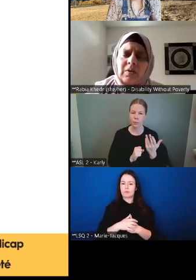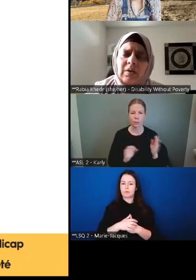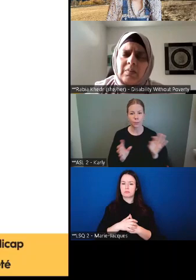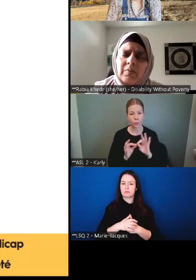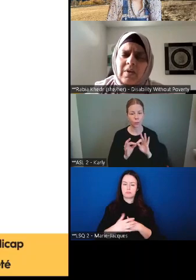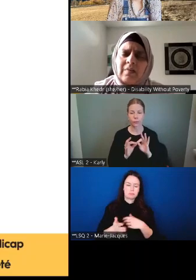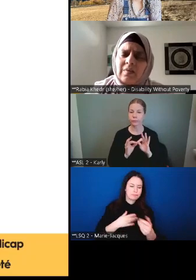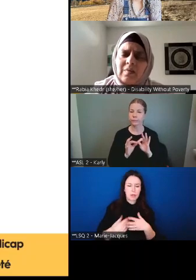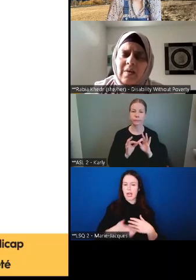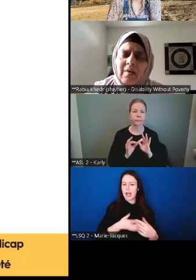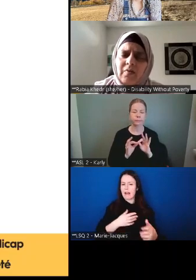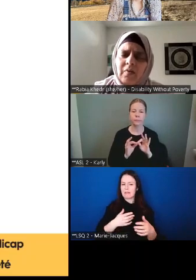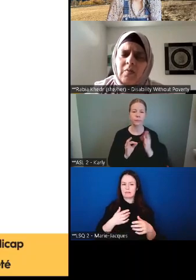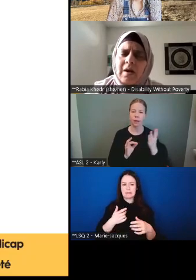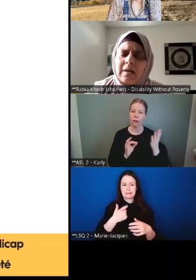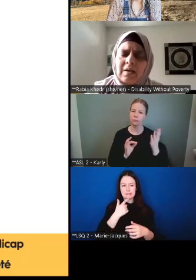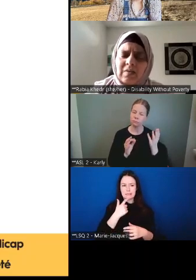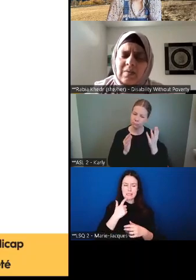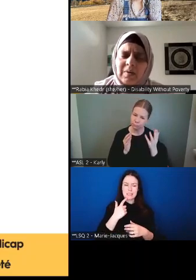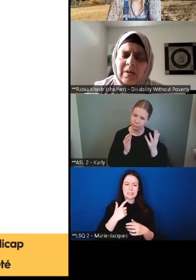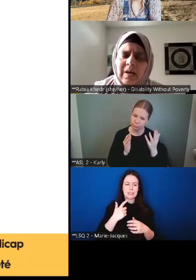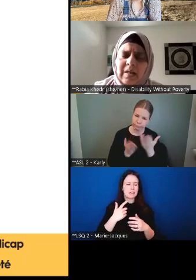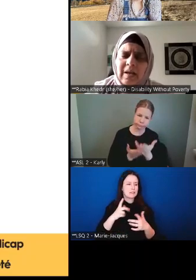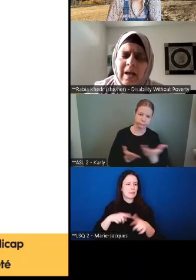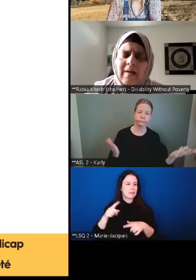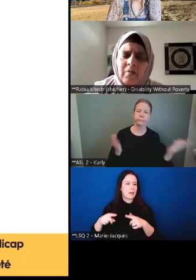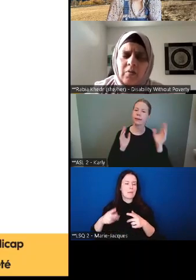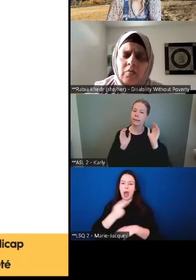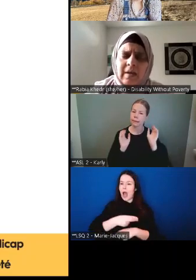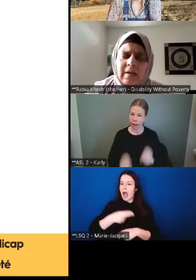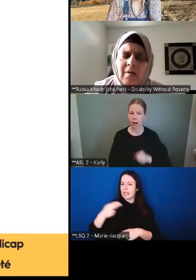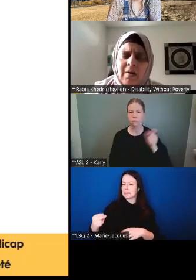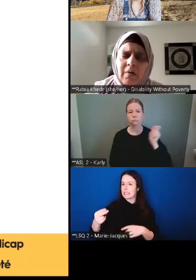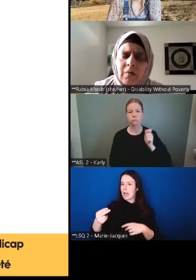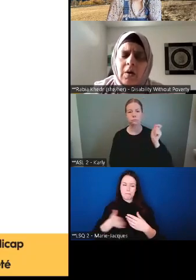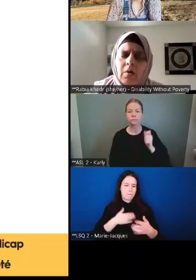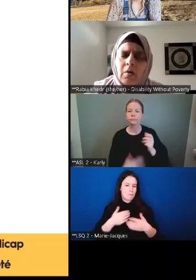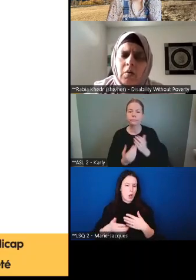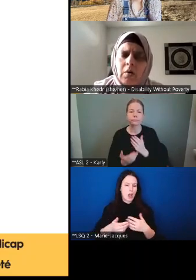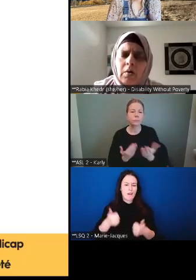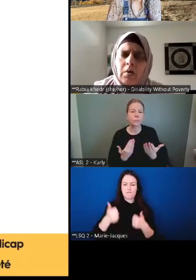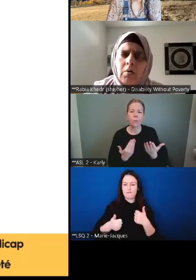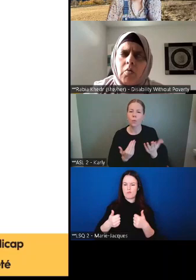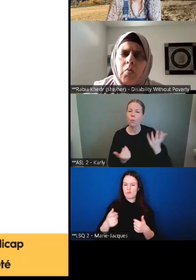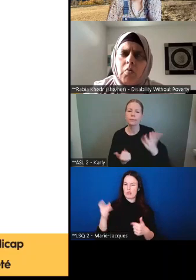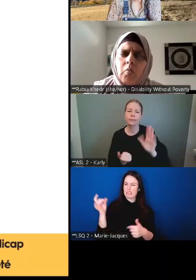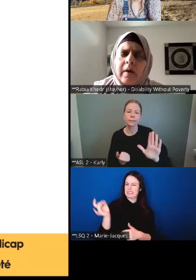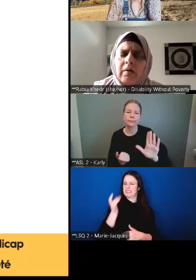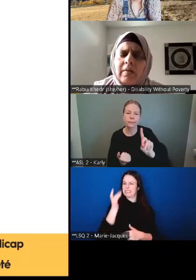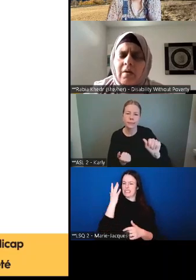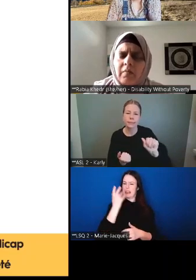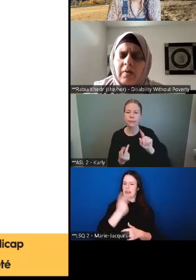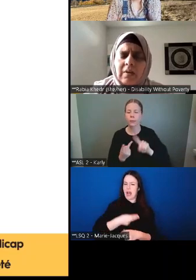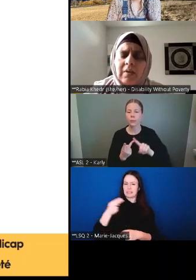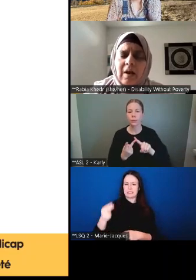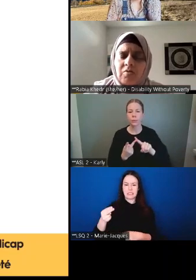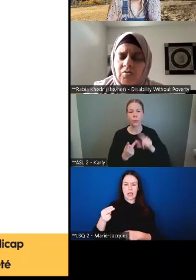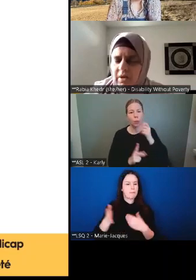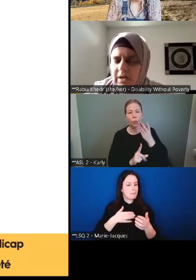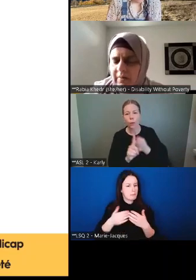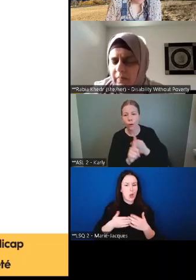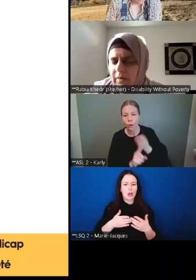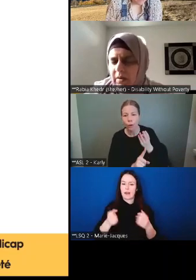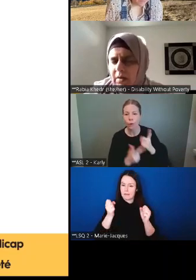la forme de leur handicap ou le genre d'handicap avec lequel ils